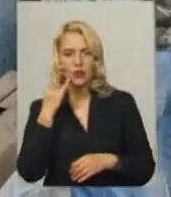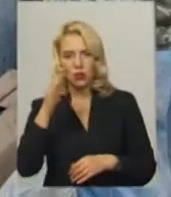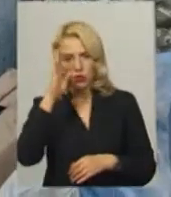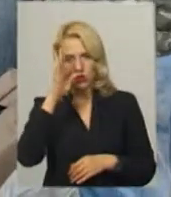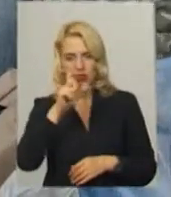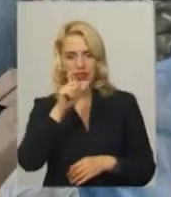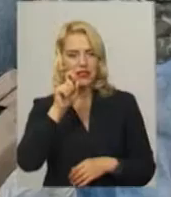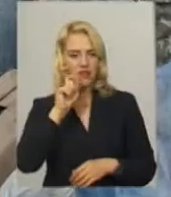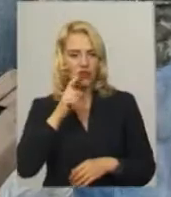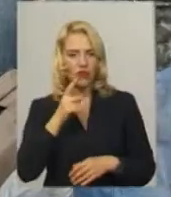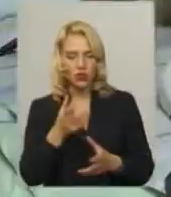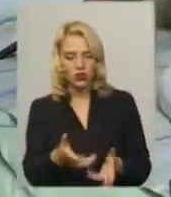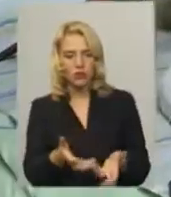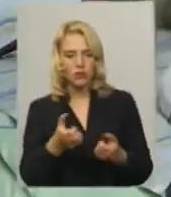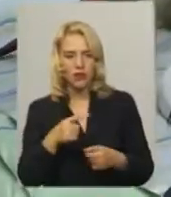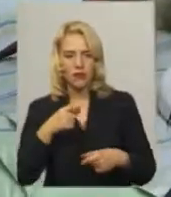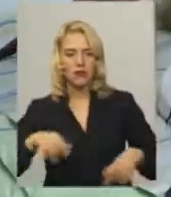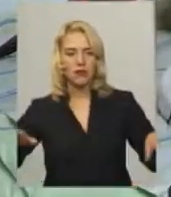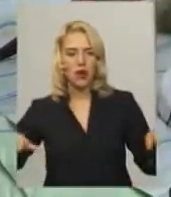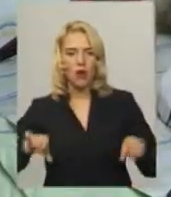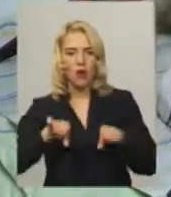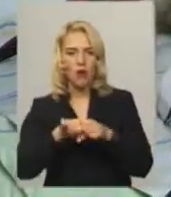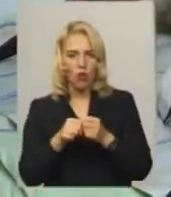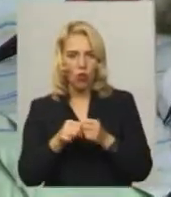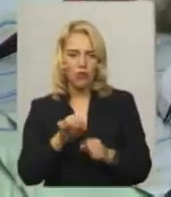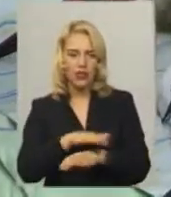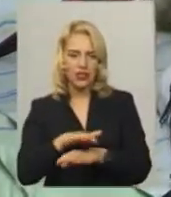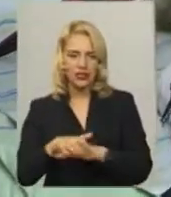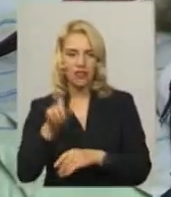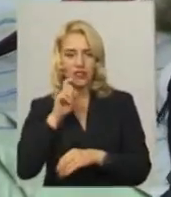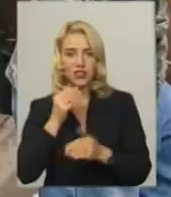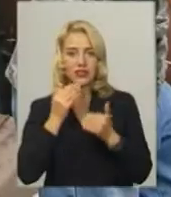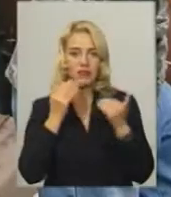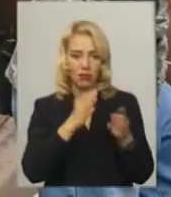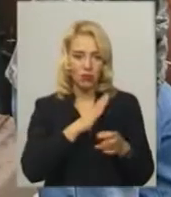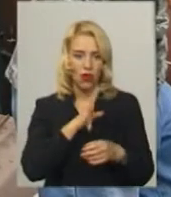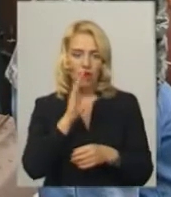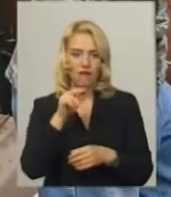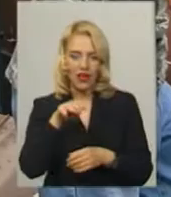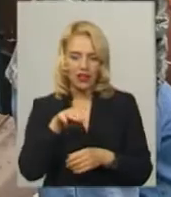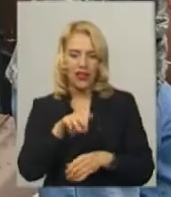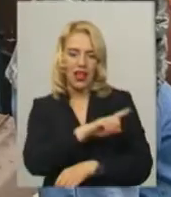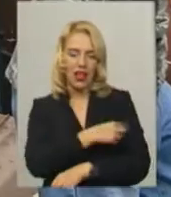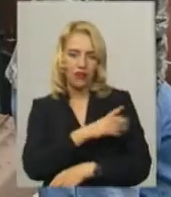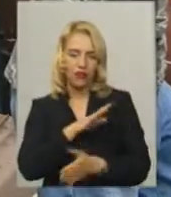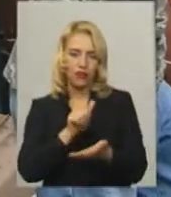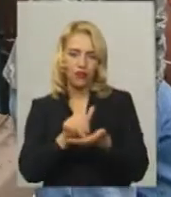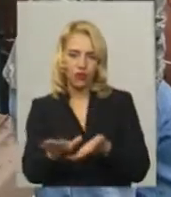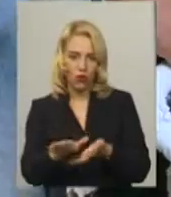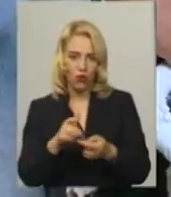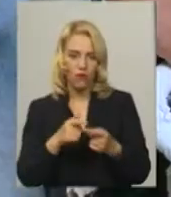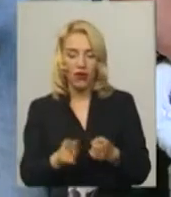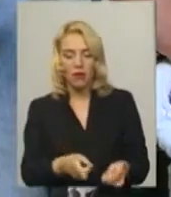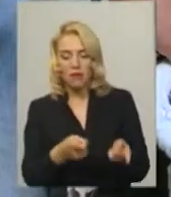сказав, що підібрав лелеку з поломаними кінцівками. Вінничанин звертався до ветлікарів Вінниці, але йому відмовили у допомозі. Перевезли лелеку з